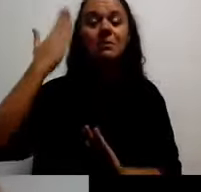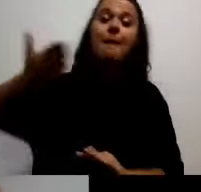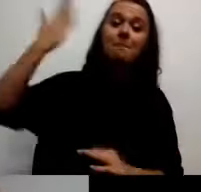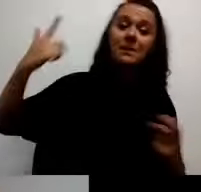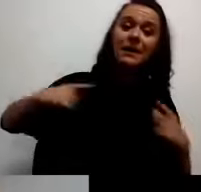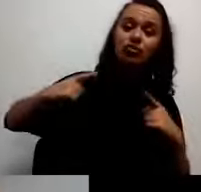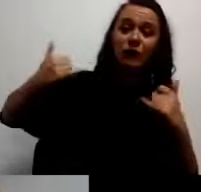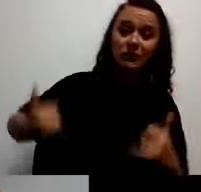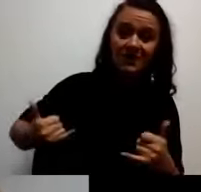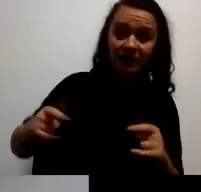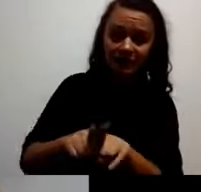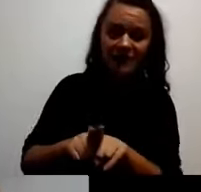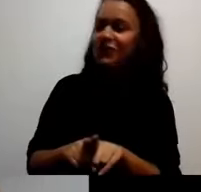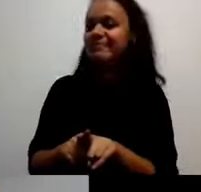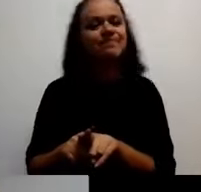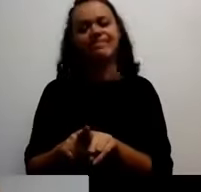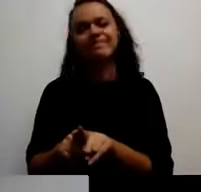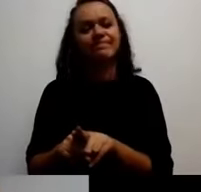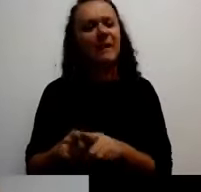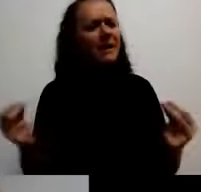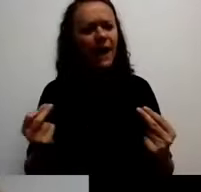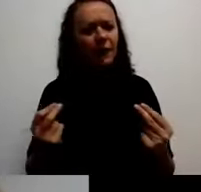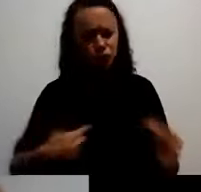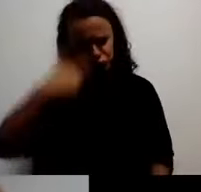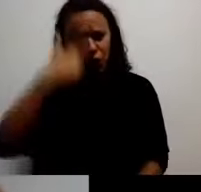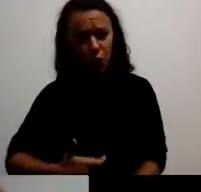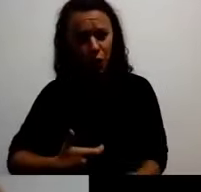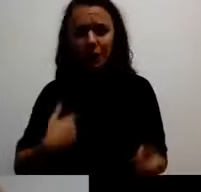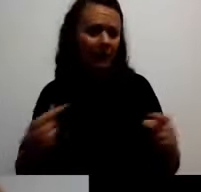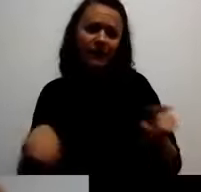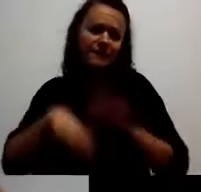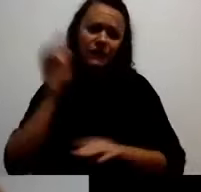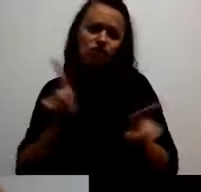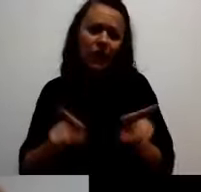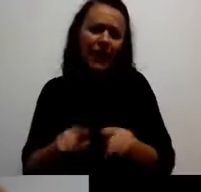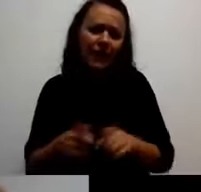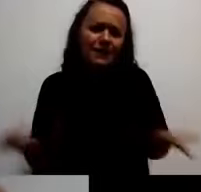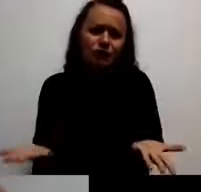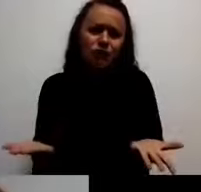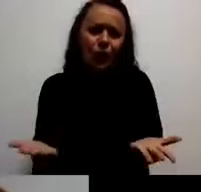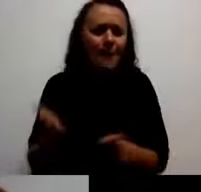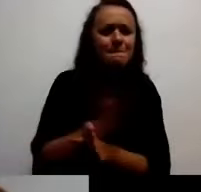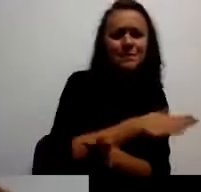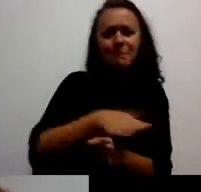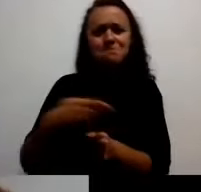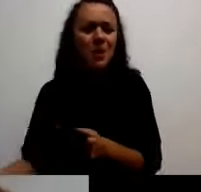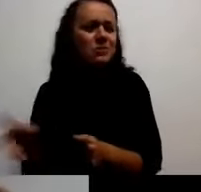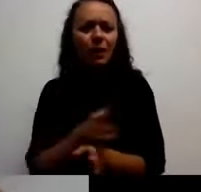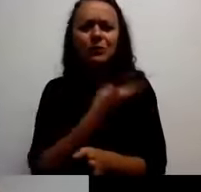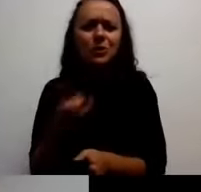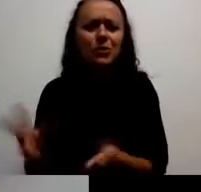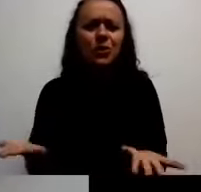isto. Jer ti, ti više nisi isto. I nisi.